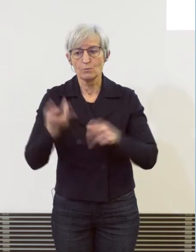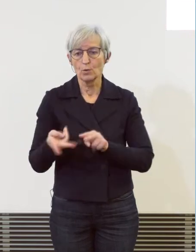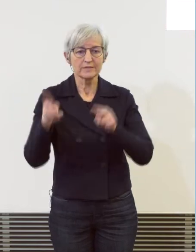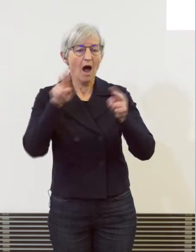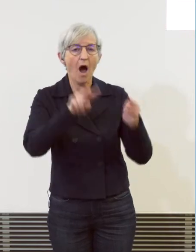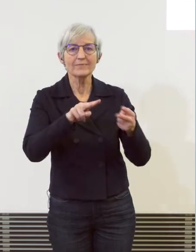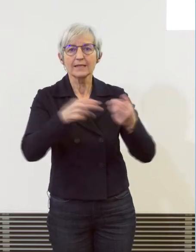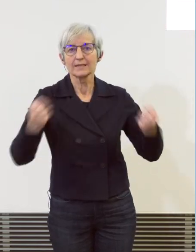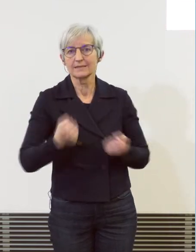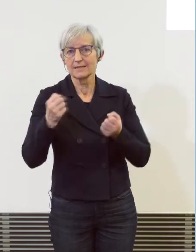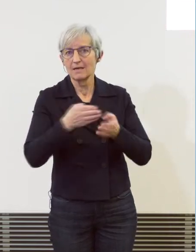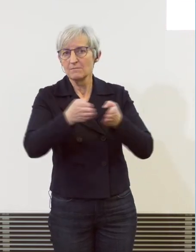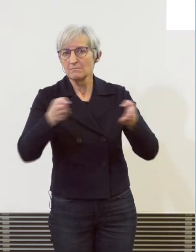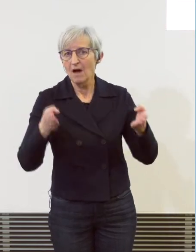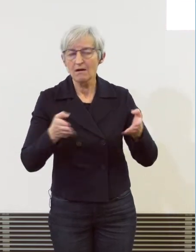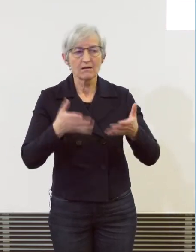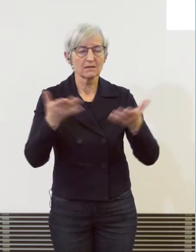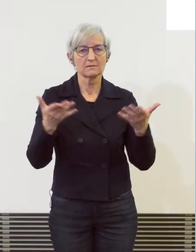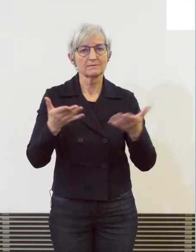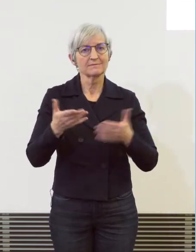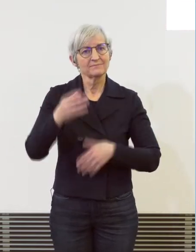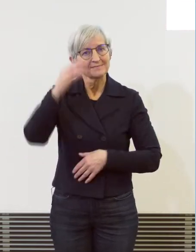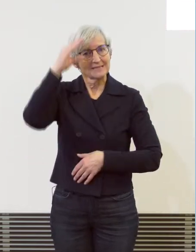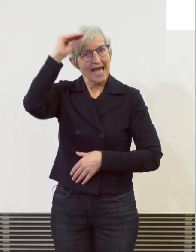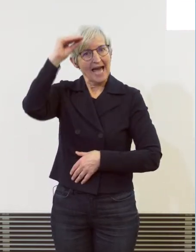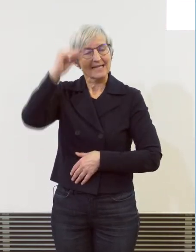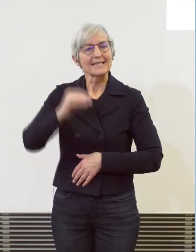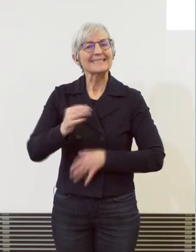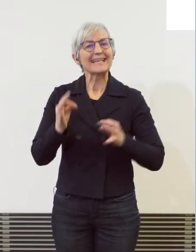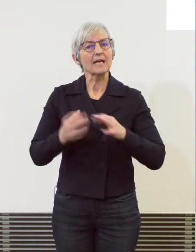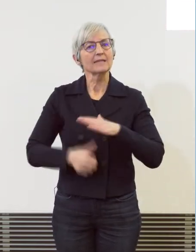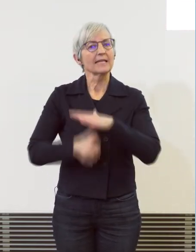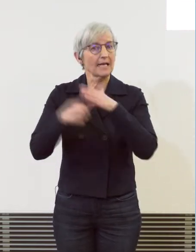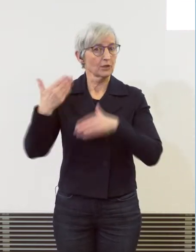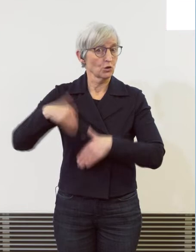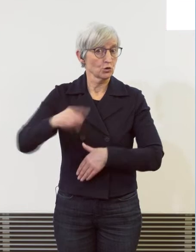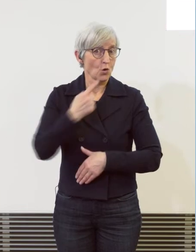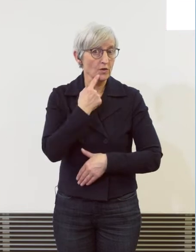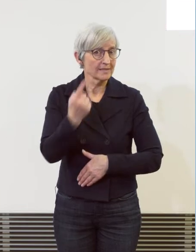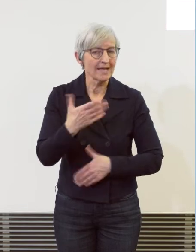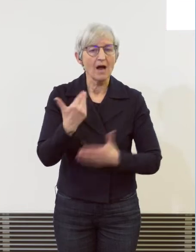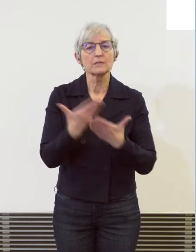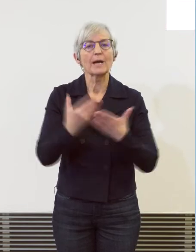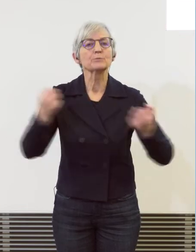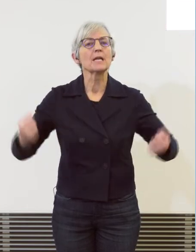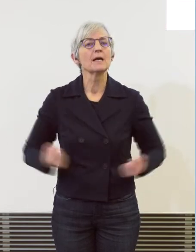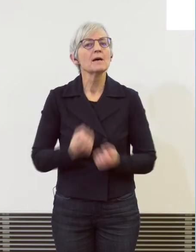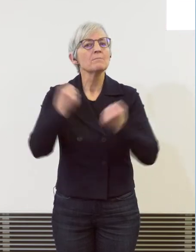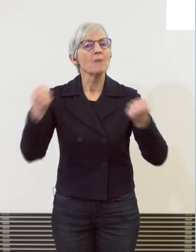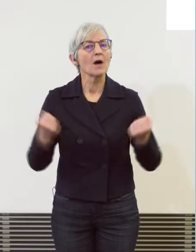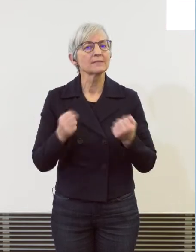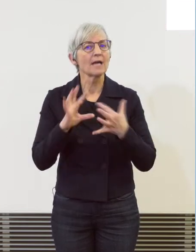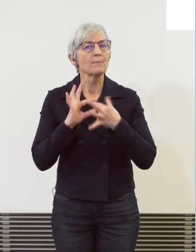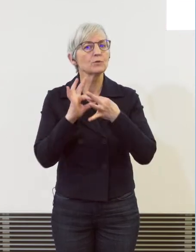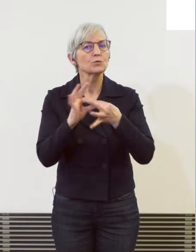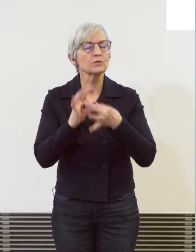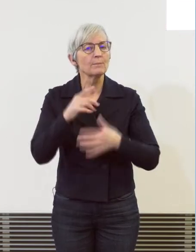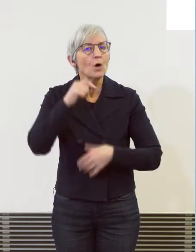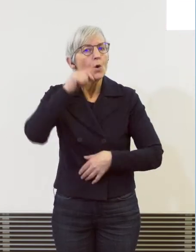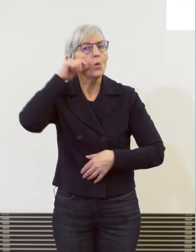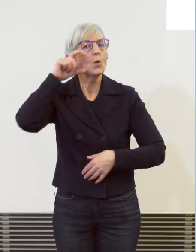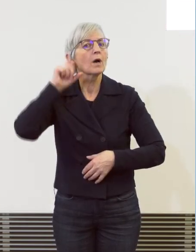Aufgabenbereichen. Der Herr Sicherheitsdirektor hat es erwähnt, denken wir an Massnahmen im Kontext mit der Ukraine